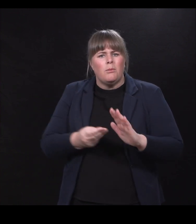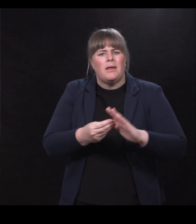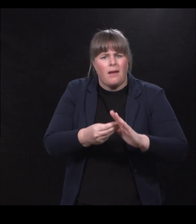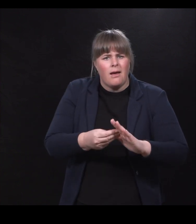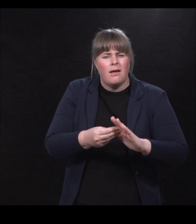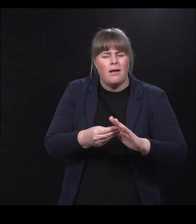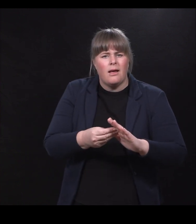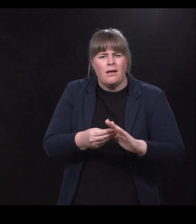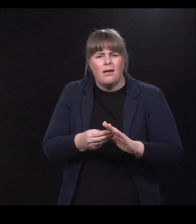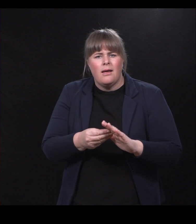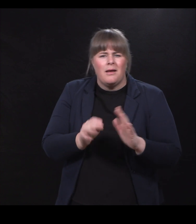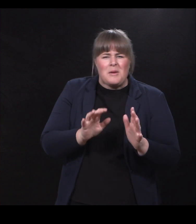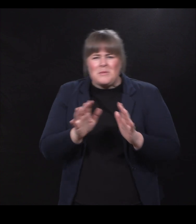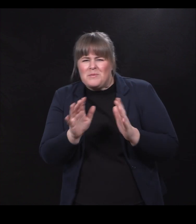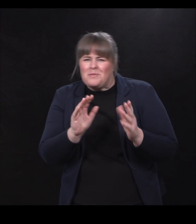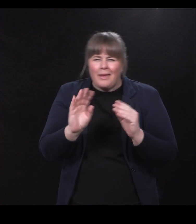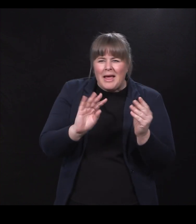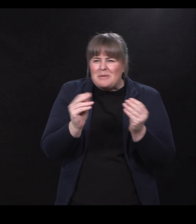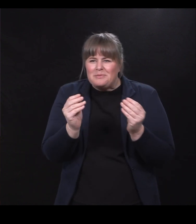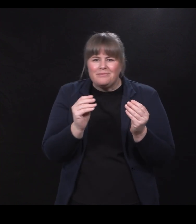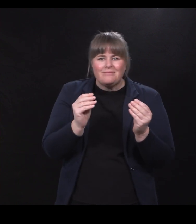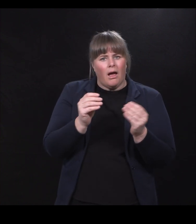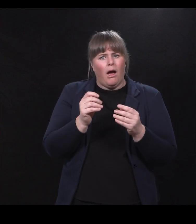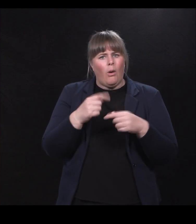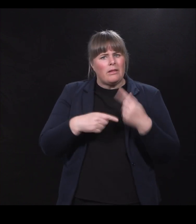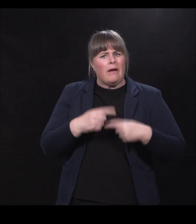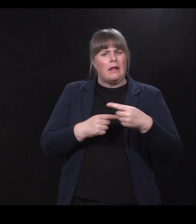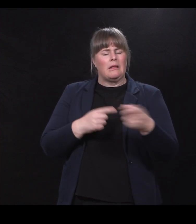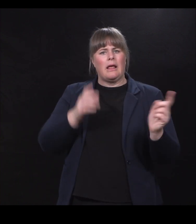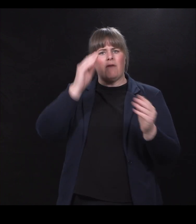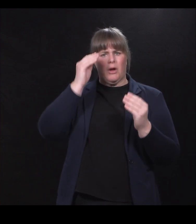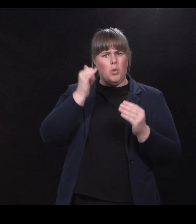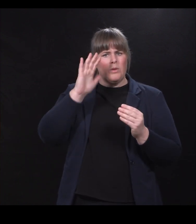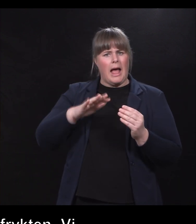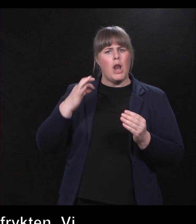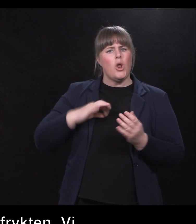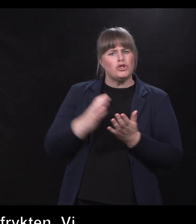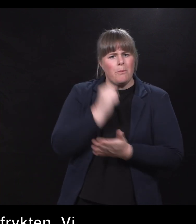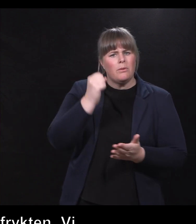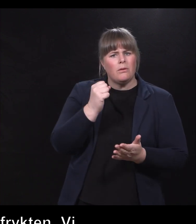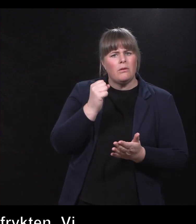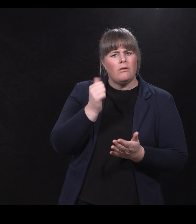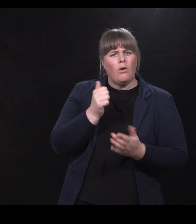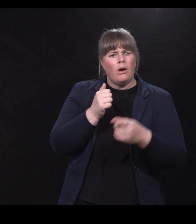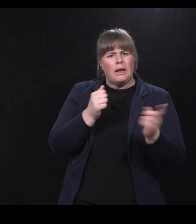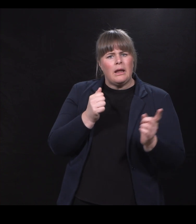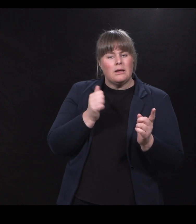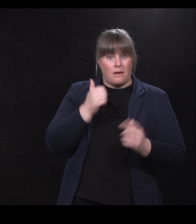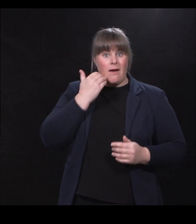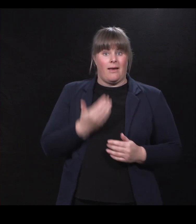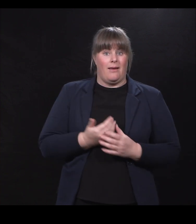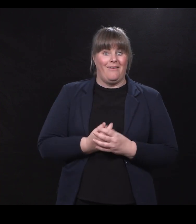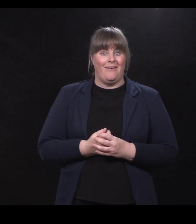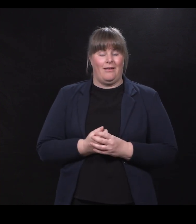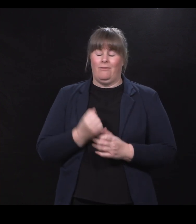Men her er det jo sånn at de erfarer at det er lønnsomt for arbeidsgivere når de tenker at det skal det være. Det er